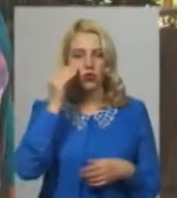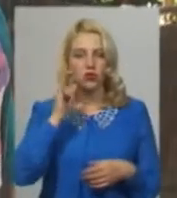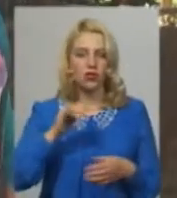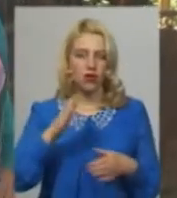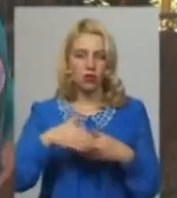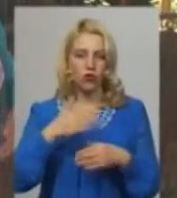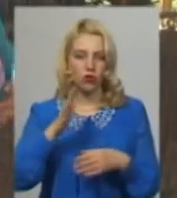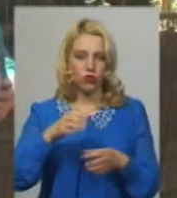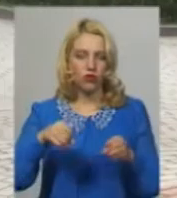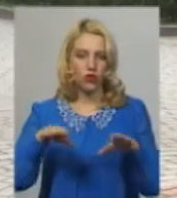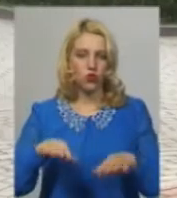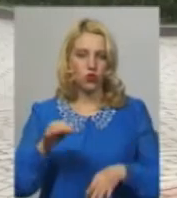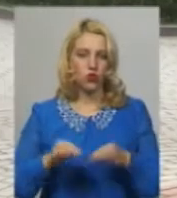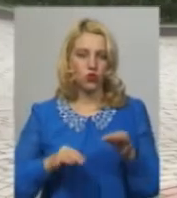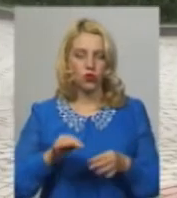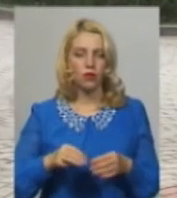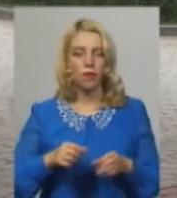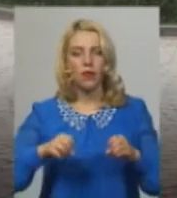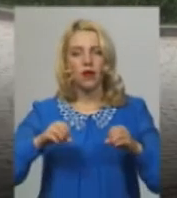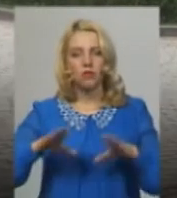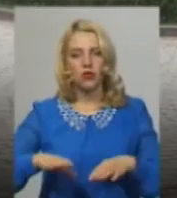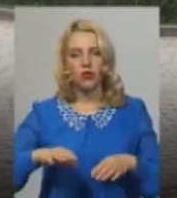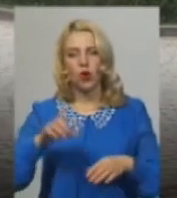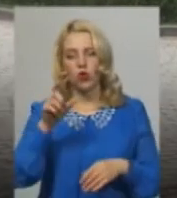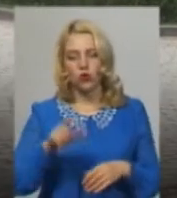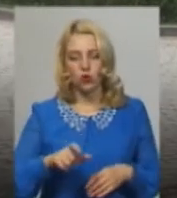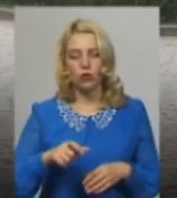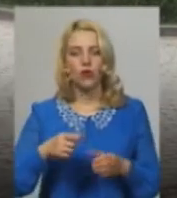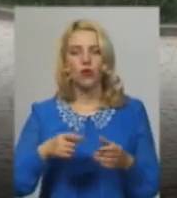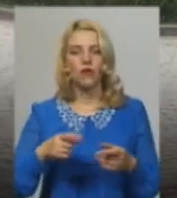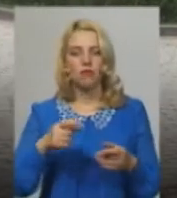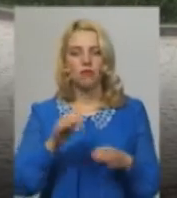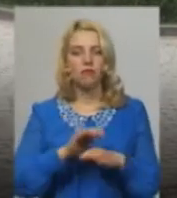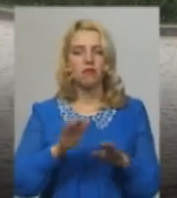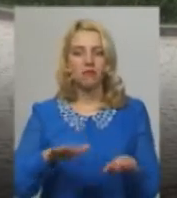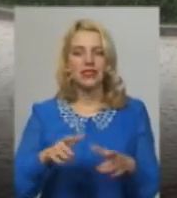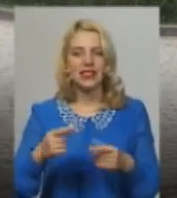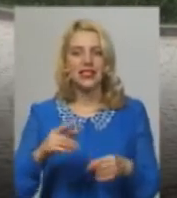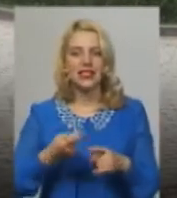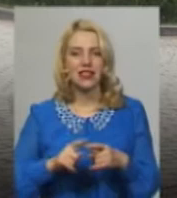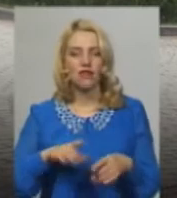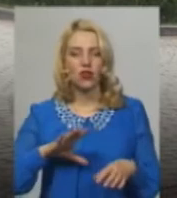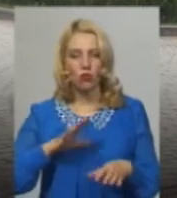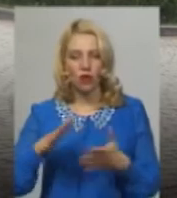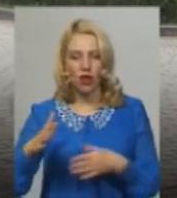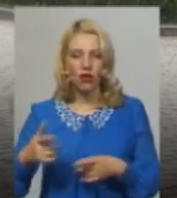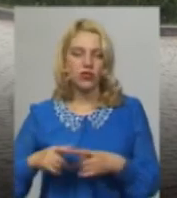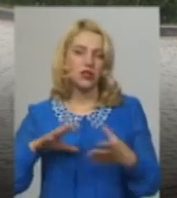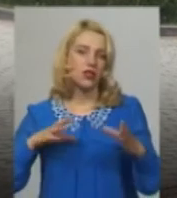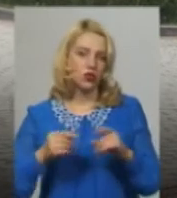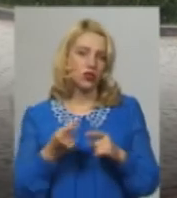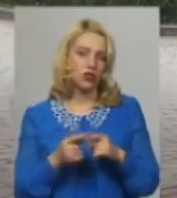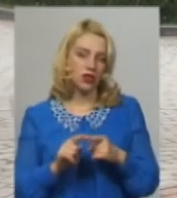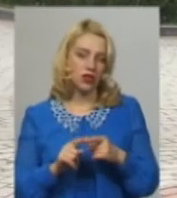вирішить суд, додає правоохоронниця. Встановили особи, встановили місце, де це відбувалося, провели перевірку, за результатами якої цього